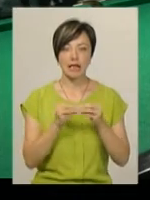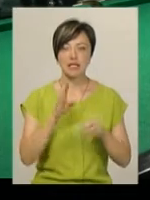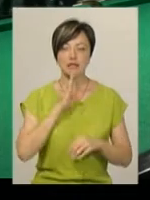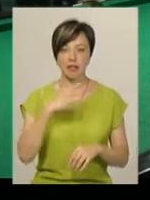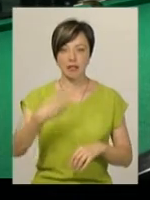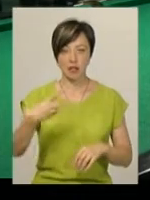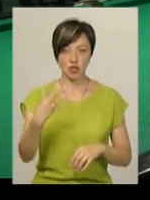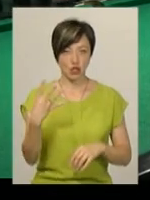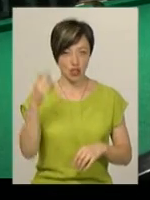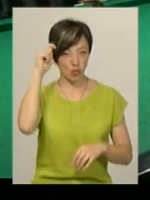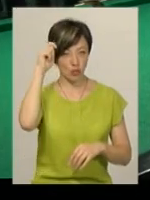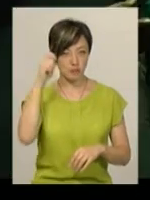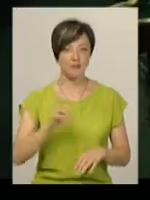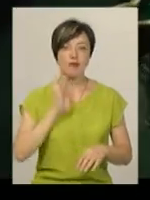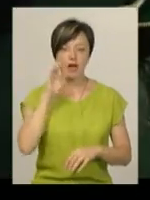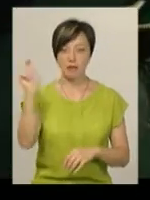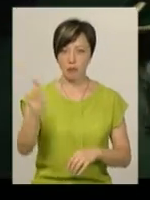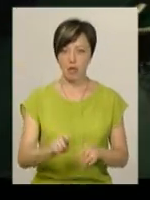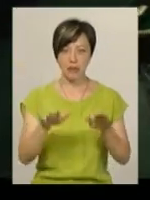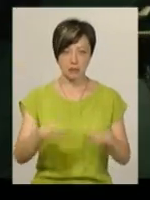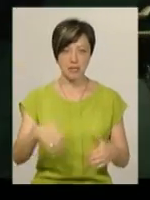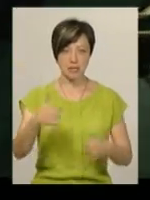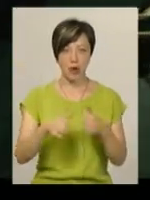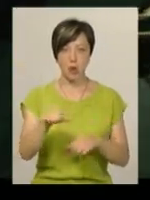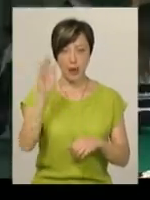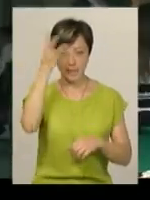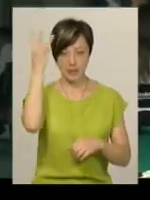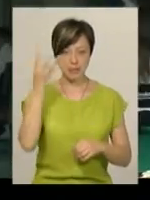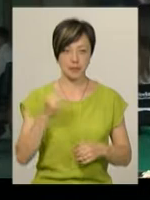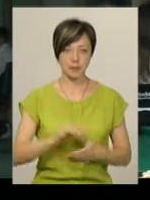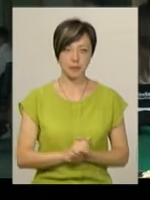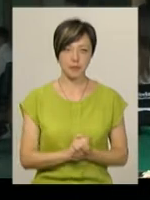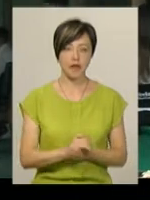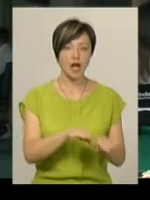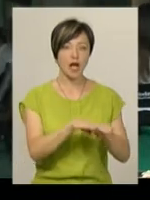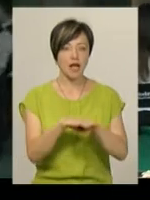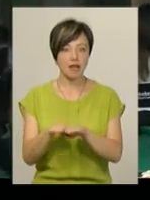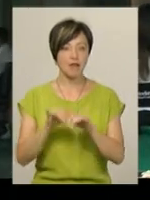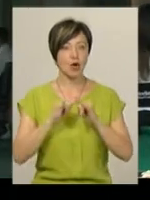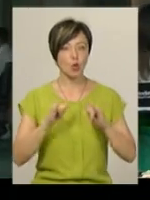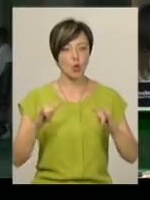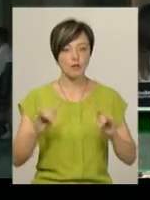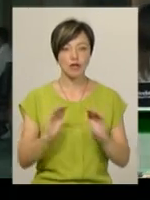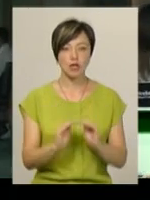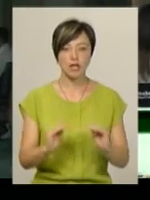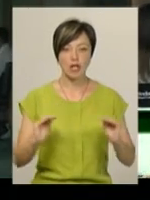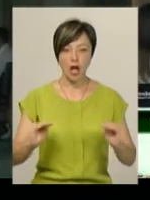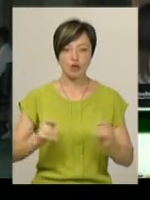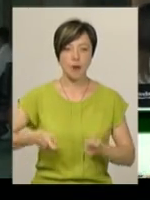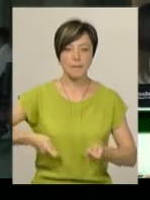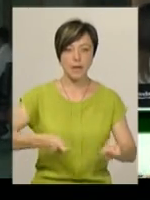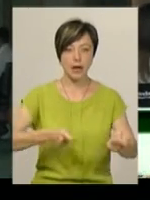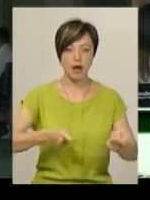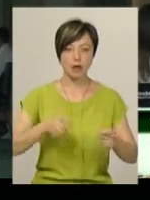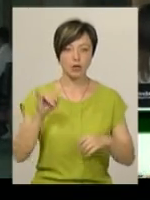дівчат та 24 юнаків вранці прибули на місце змагань у Хмельницькій. Рівень розвитку дитячого більярду